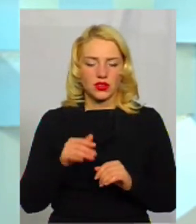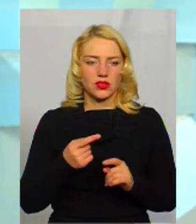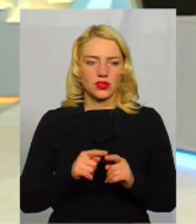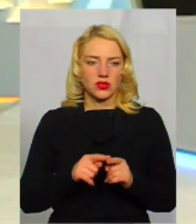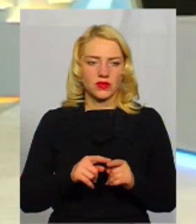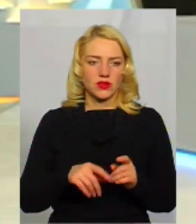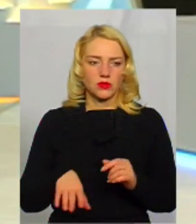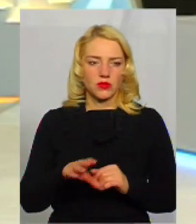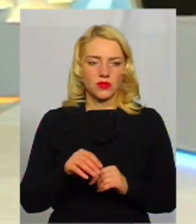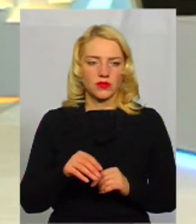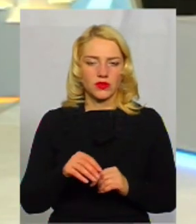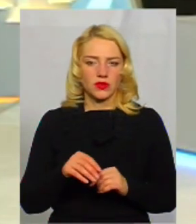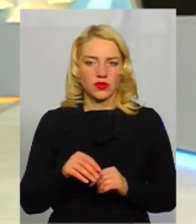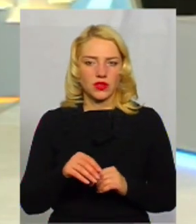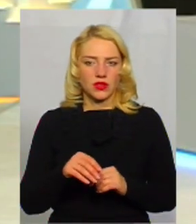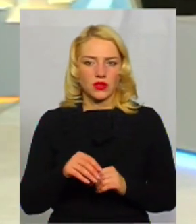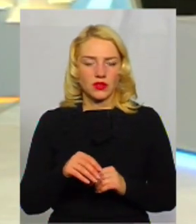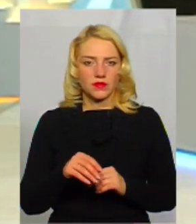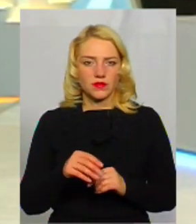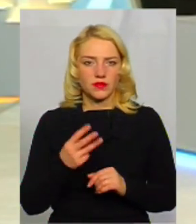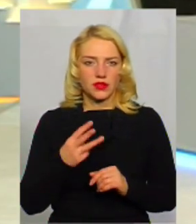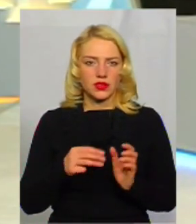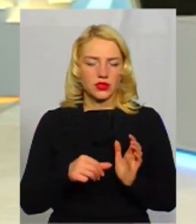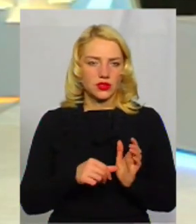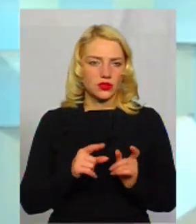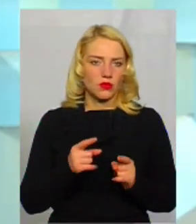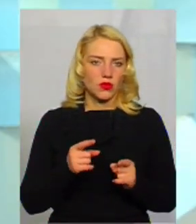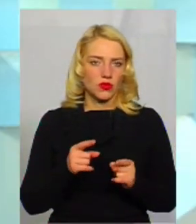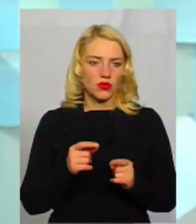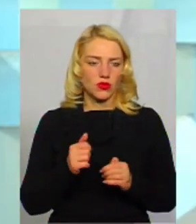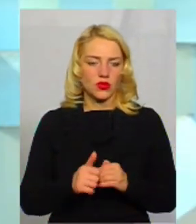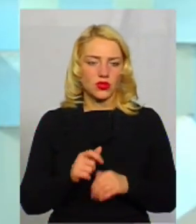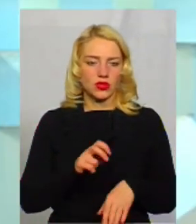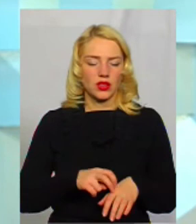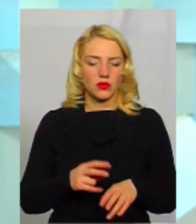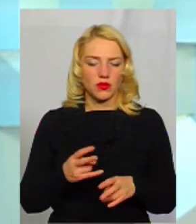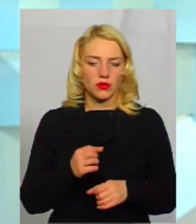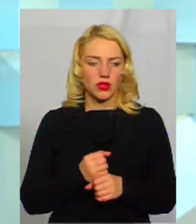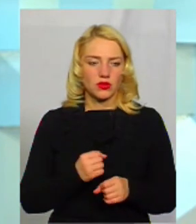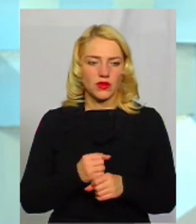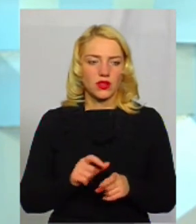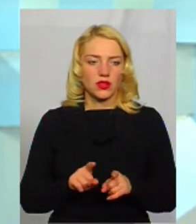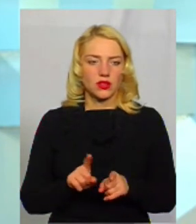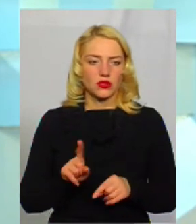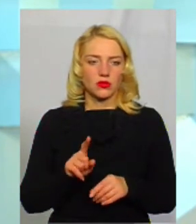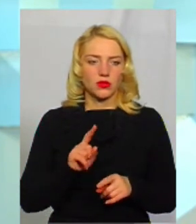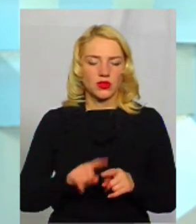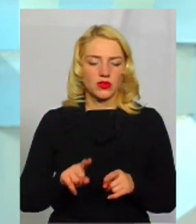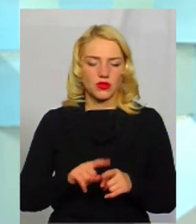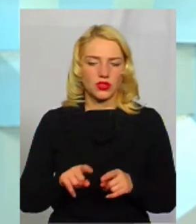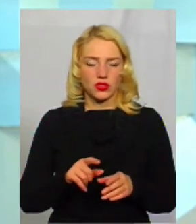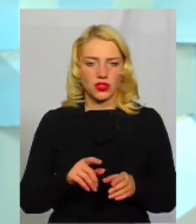дні. Тому кожен лікар повинен працювати так, щоб скоріше хворі